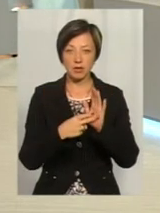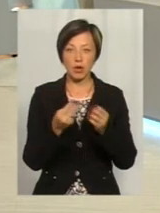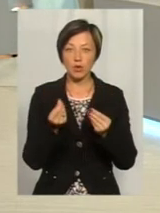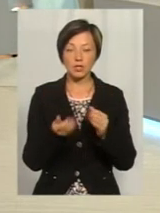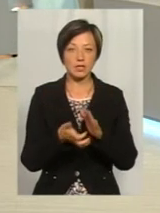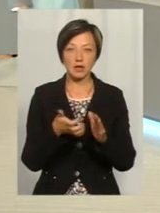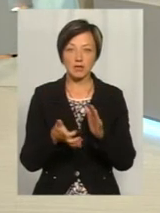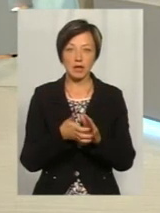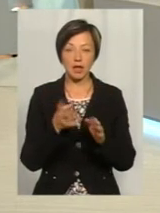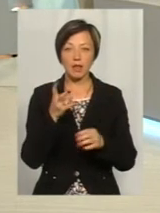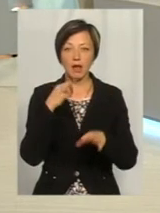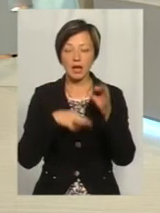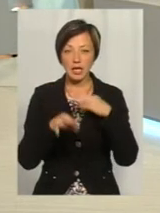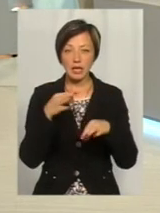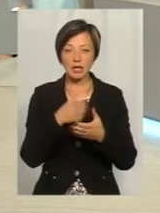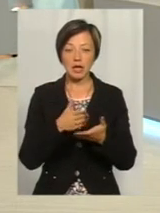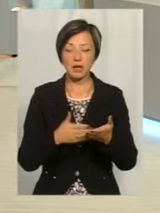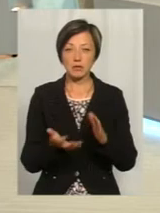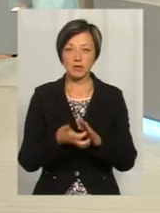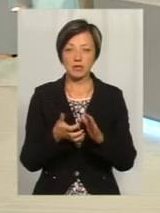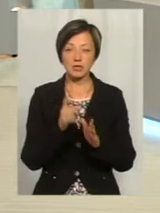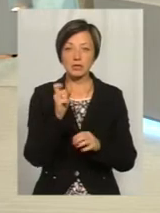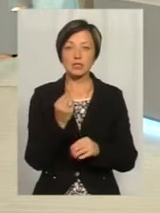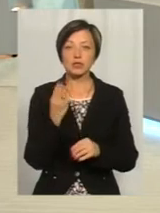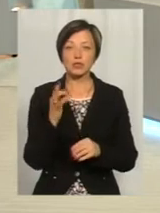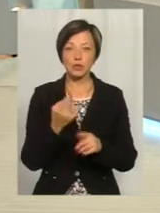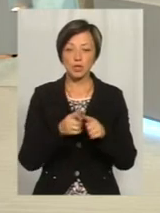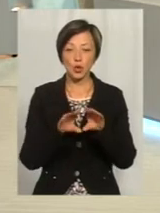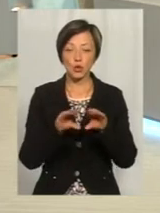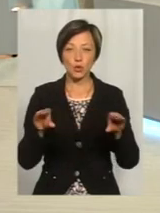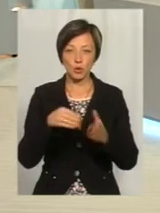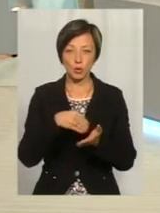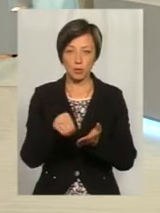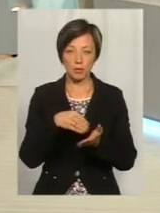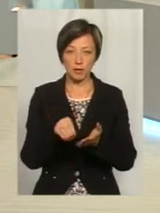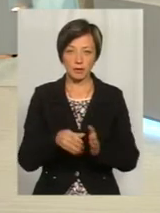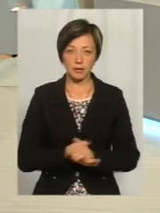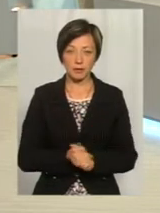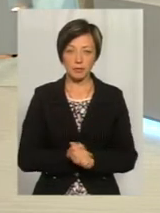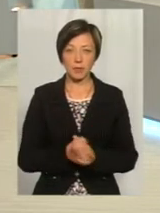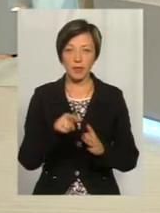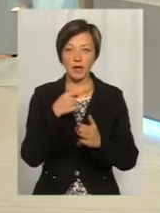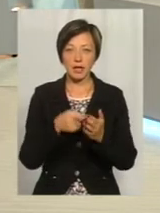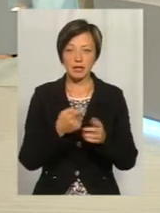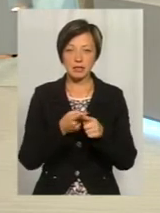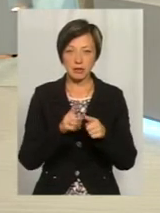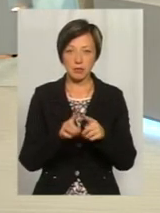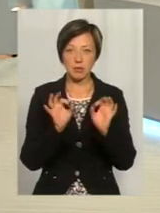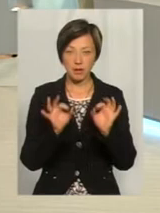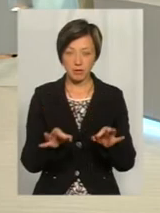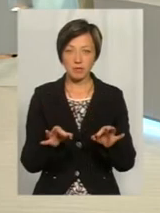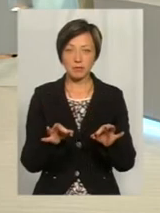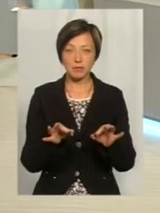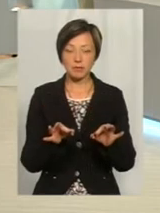вистачає на ліки, на хліб не вистачає. За що той тюнер купити? Хіба це воно добре,